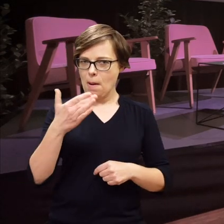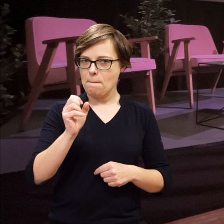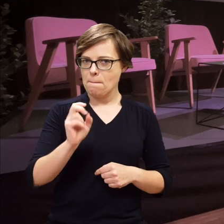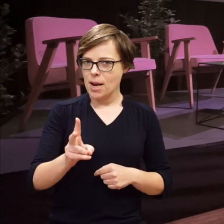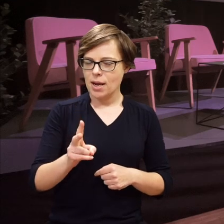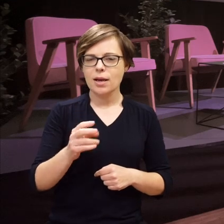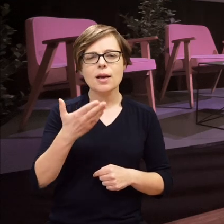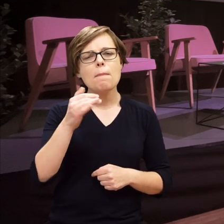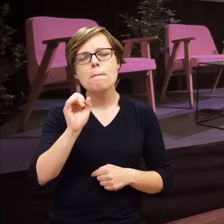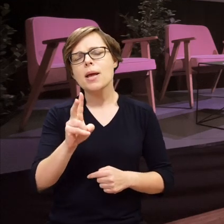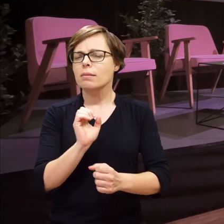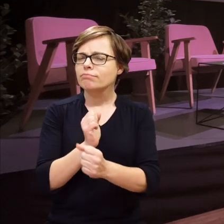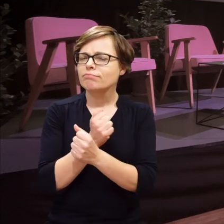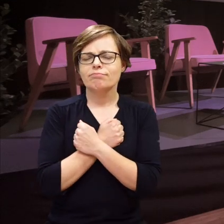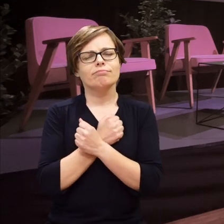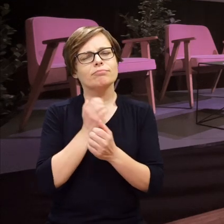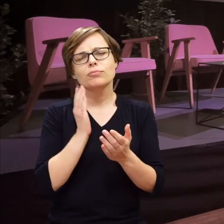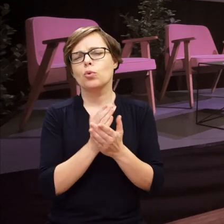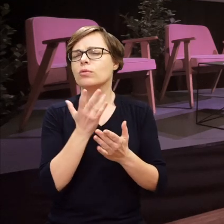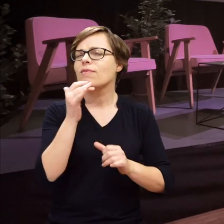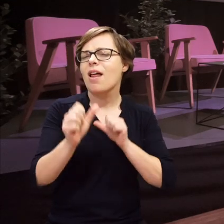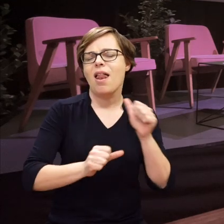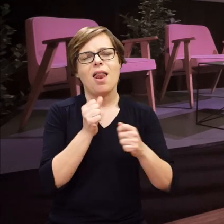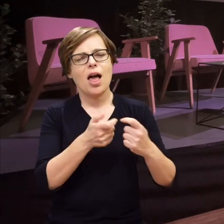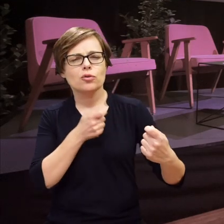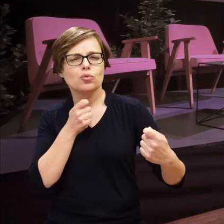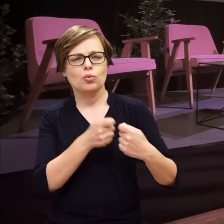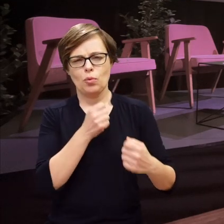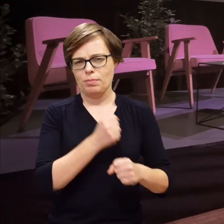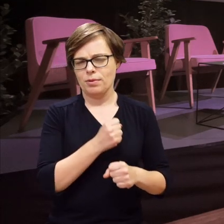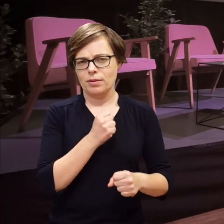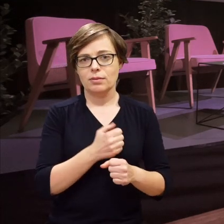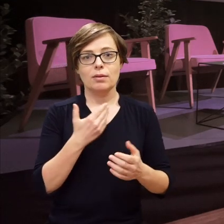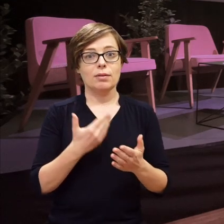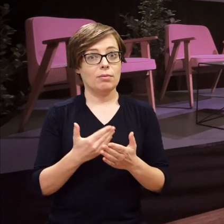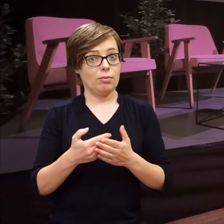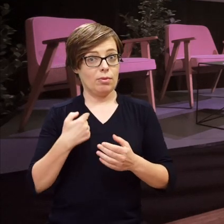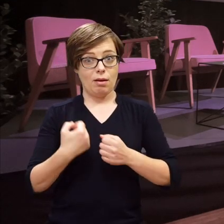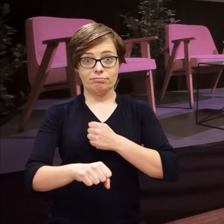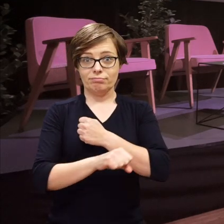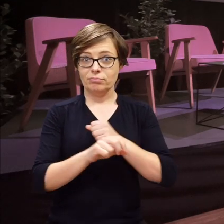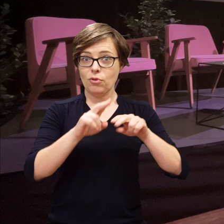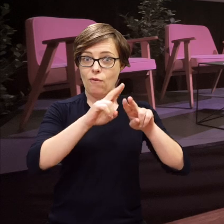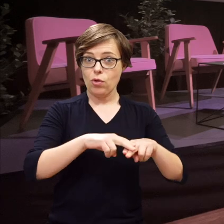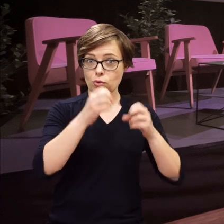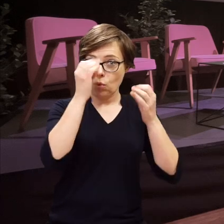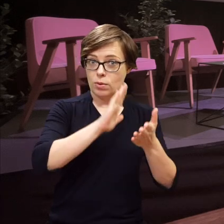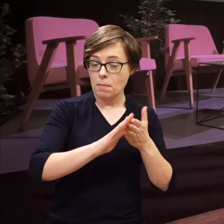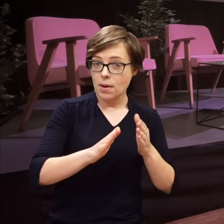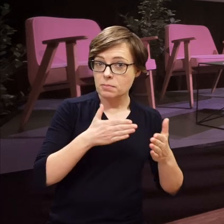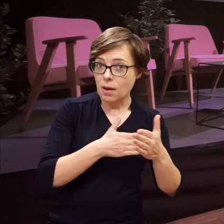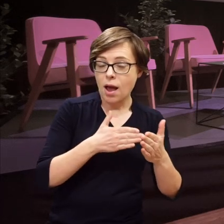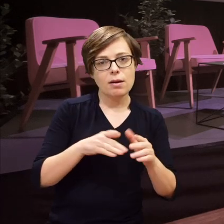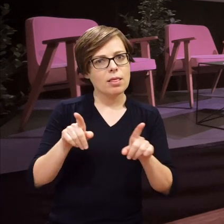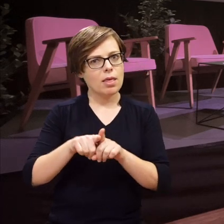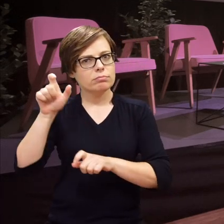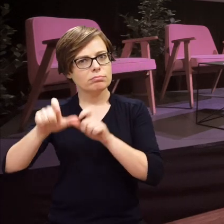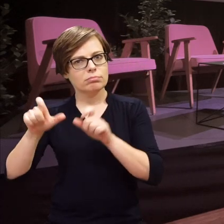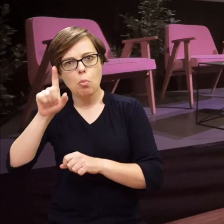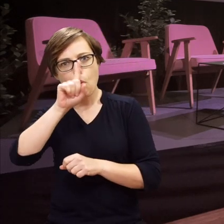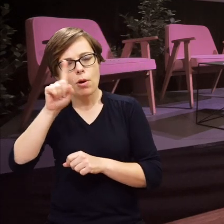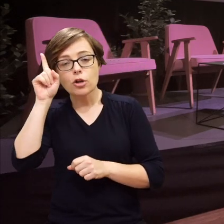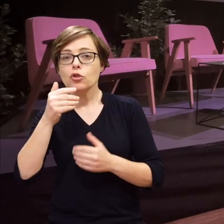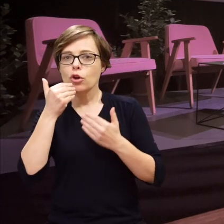w Miku, w ukochanym Miku, który jest z nami od wielu, wielu lat, więc ja z tego miejsca w imieniu Fundacji Kultury Bez Barier i Publiczności